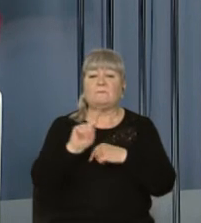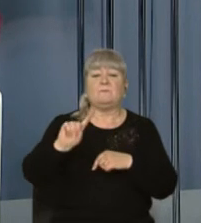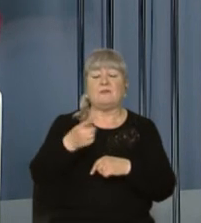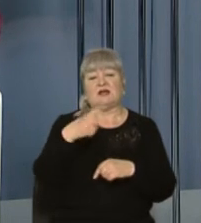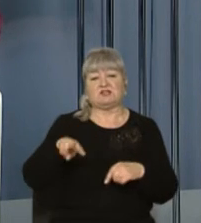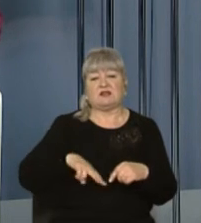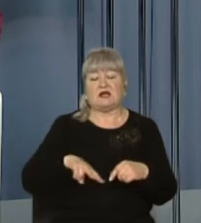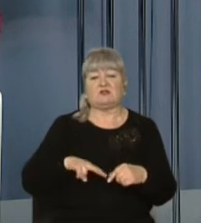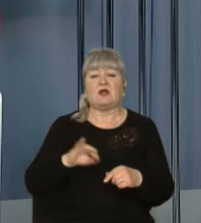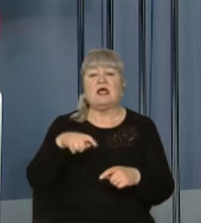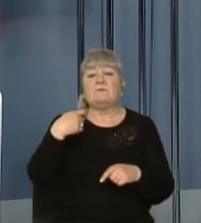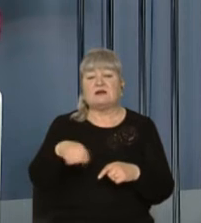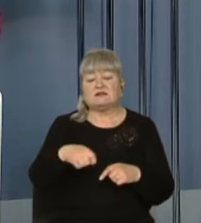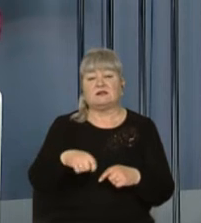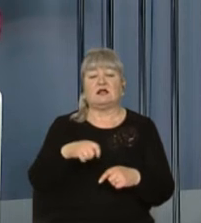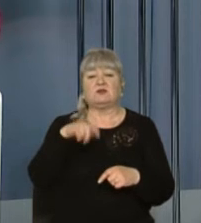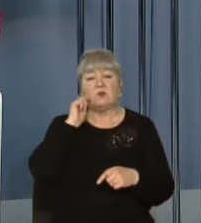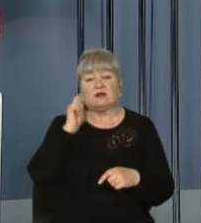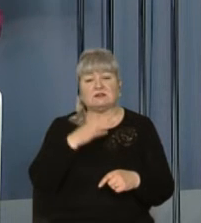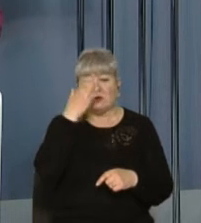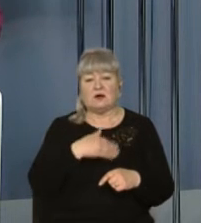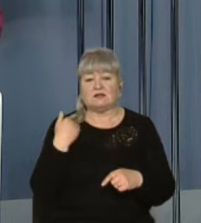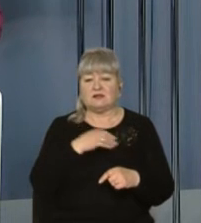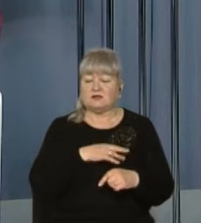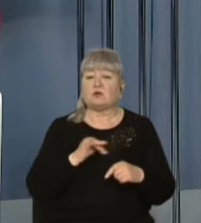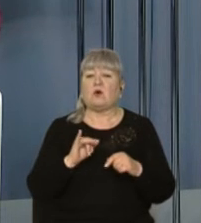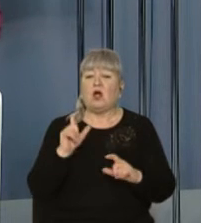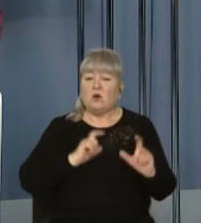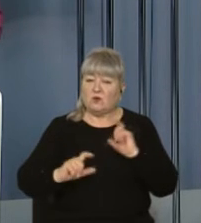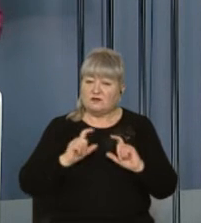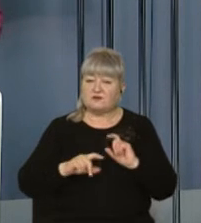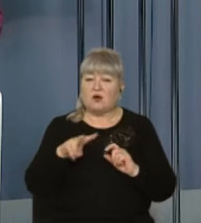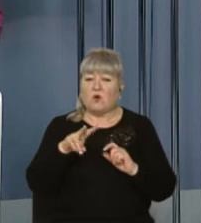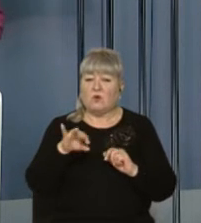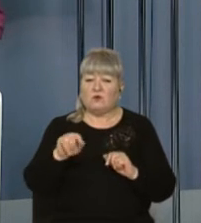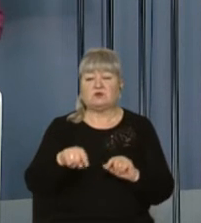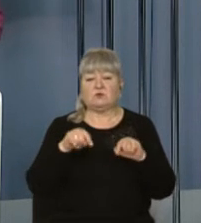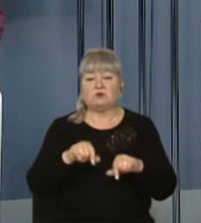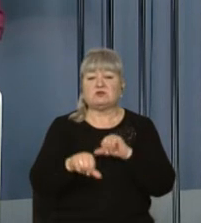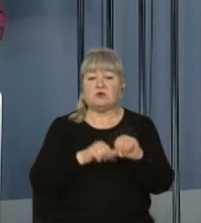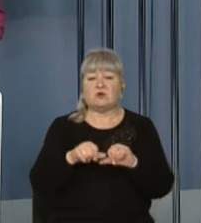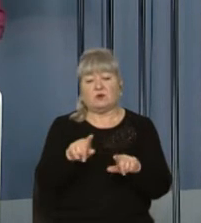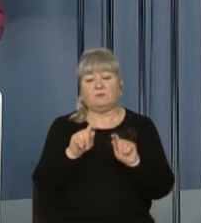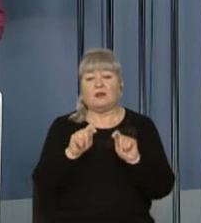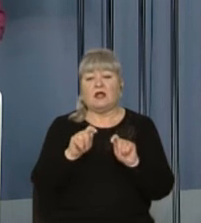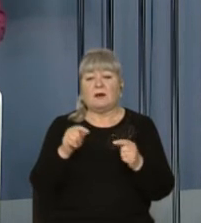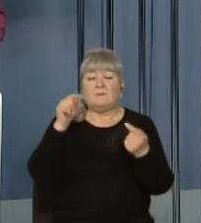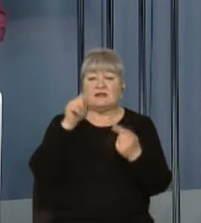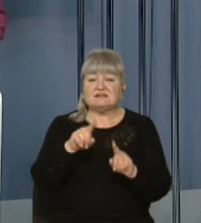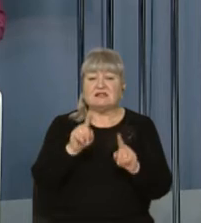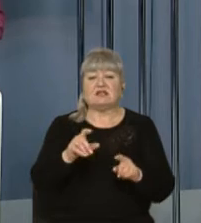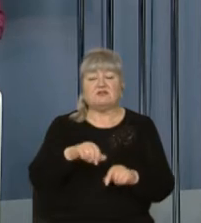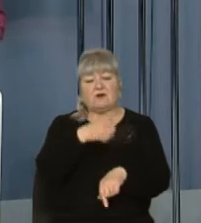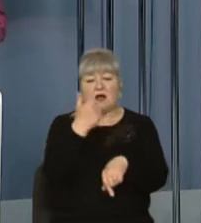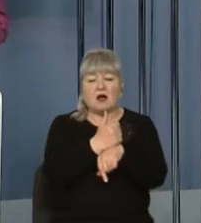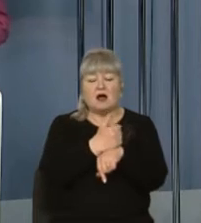чинний президент Українського католицького університету. У лютому цього року Папа Франциск призначив Бориса Гудяка архієпископом